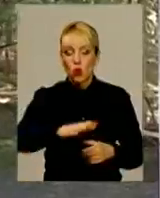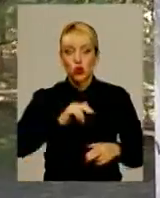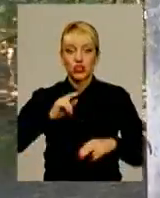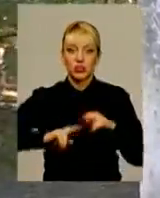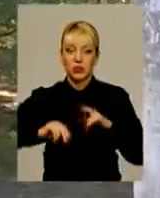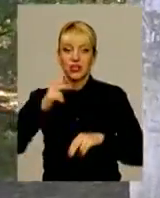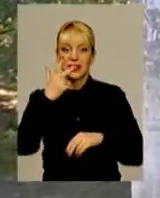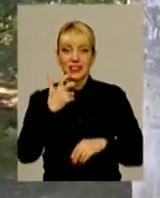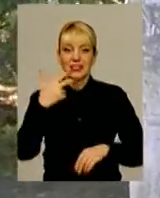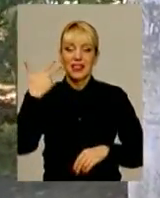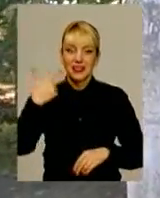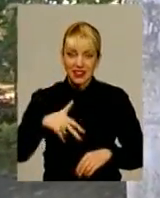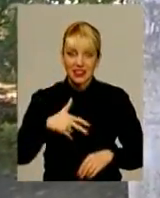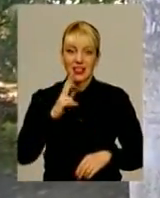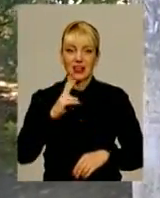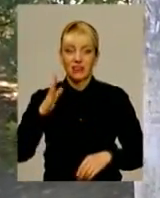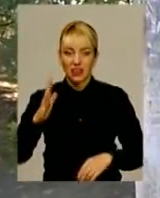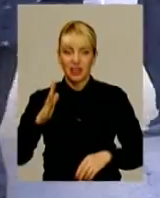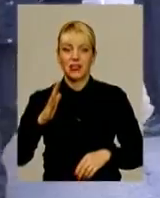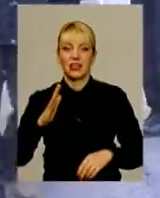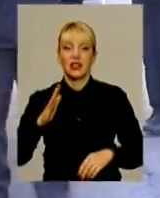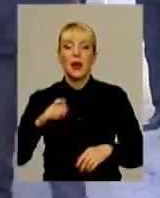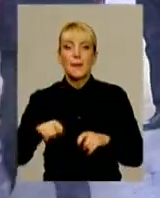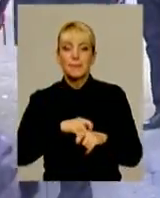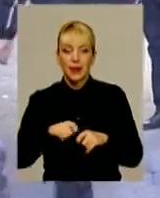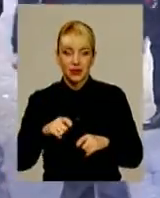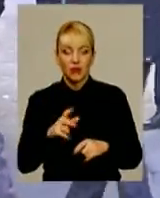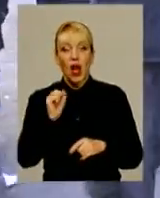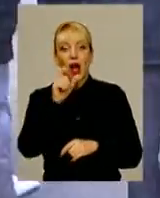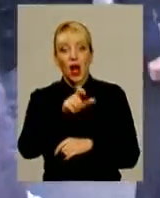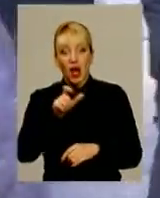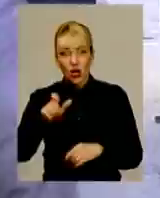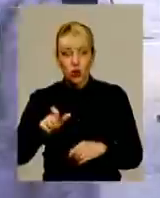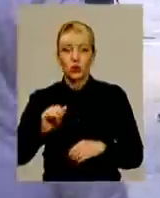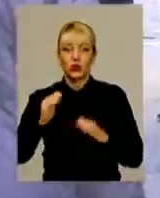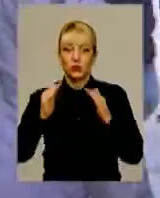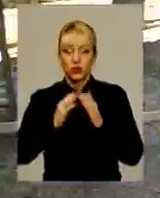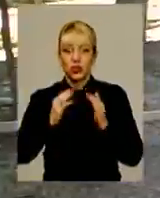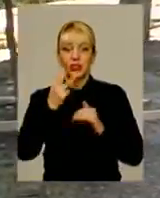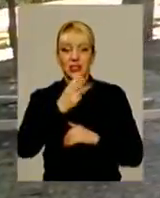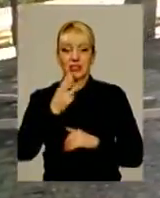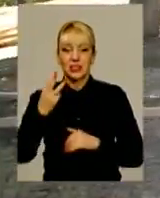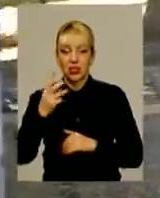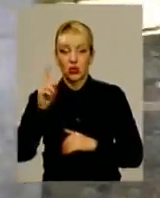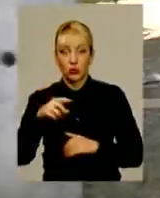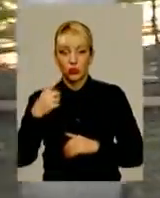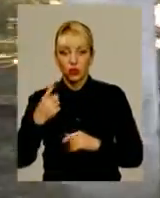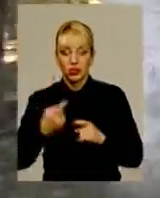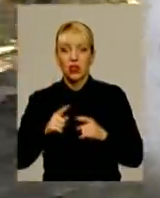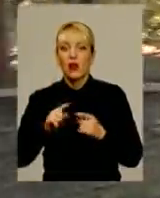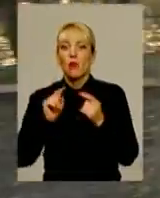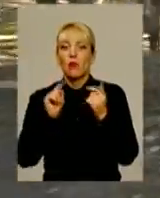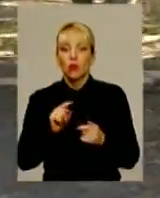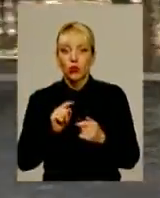метрів. Площа земельної ділянки 1300 квадратних метрів. Та от мешканці будинку за адресою пана Самирного, 31, проти таких змін у